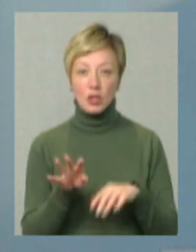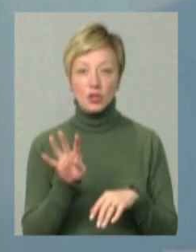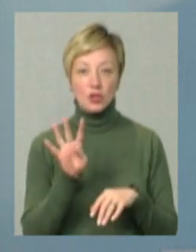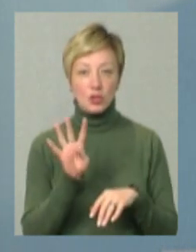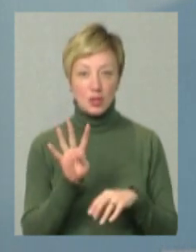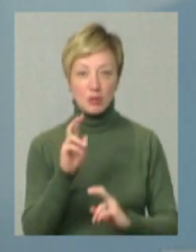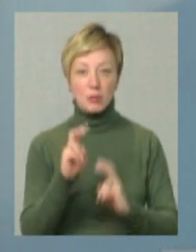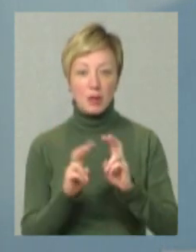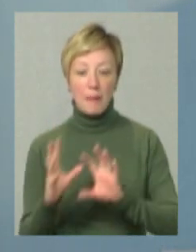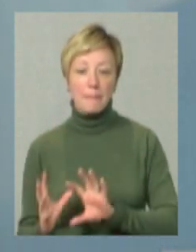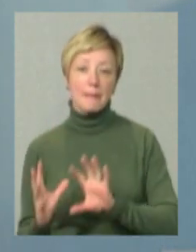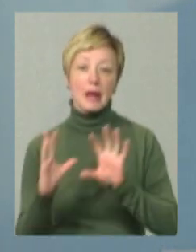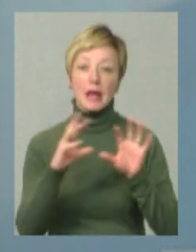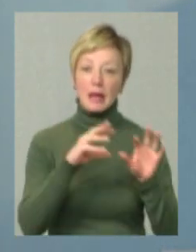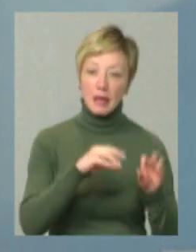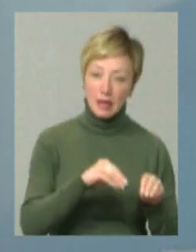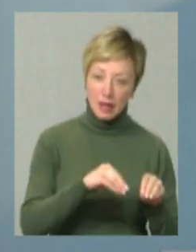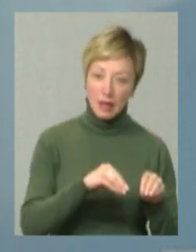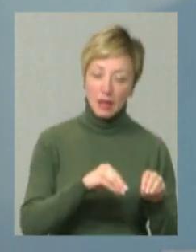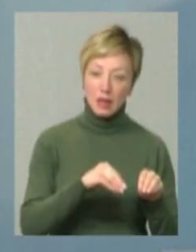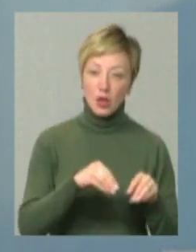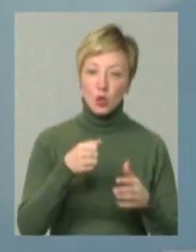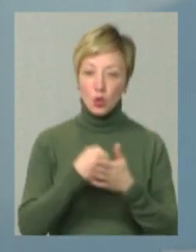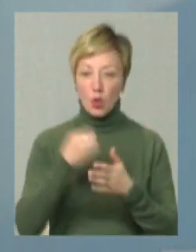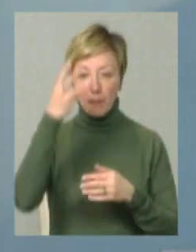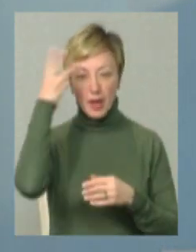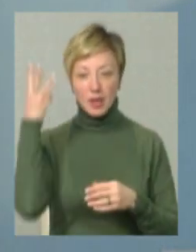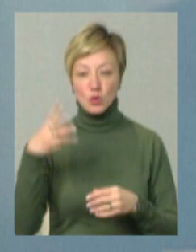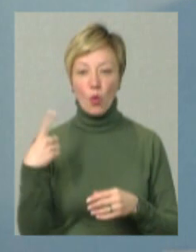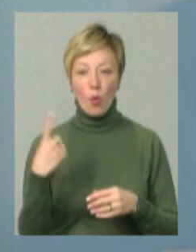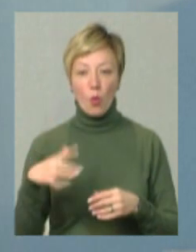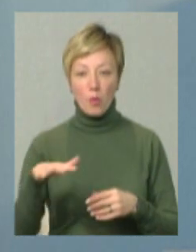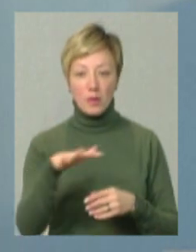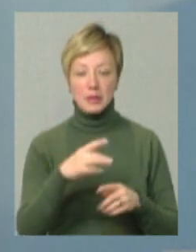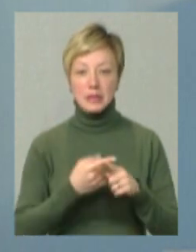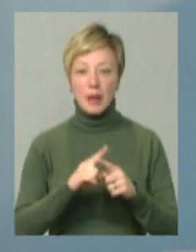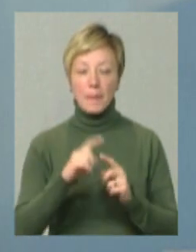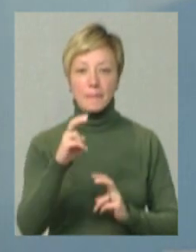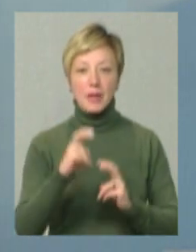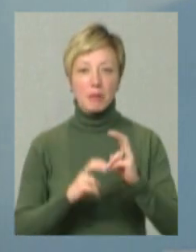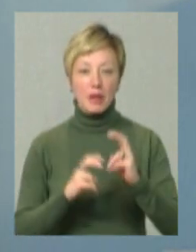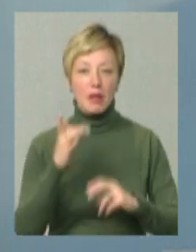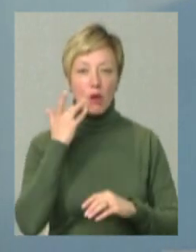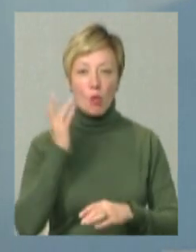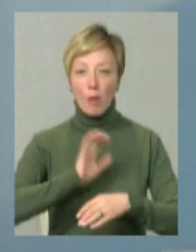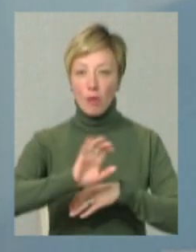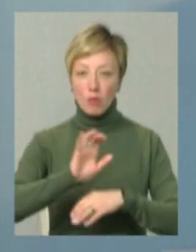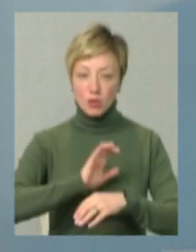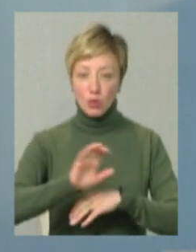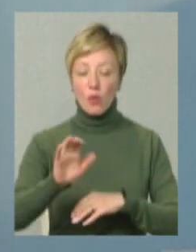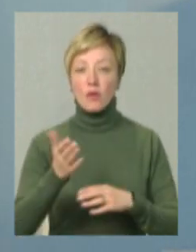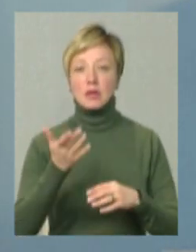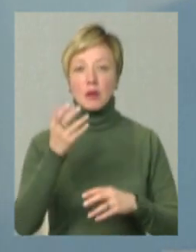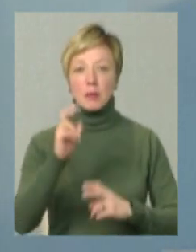Чотири підприємства вже переїхали до Хмельницької області. Це, зокрема, підприємства легкої